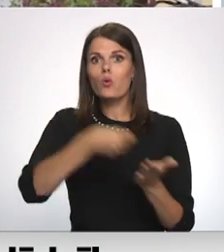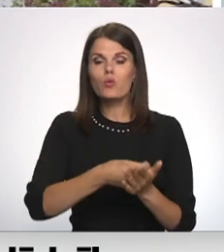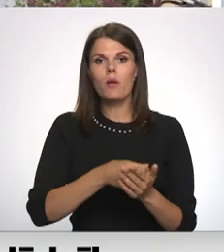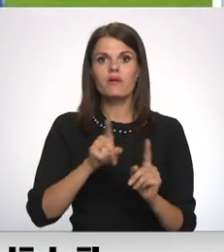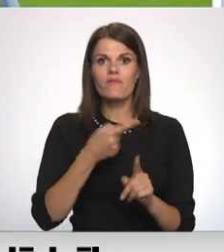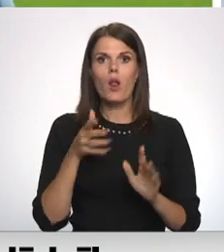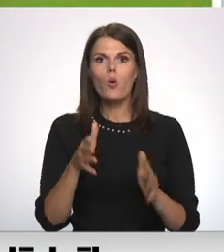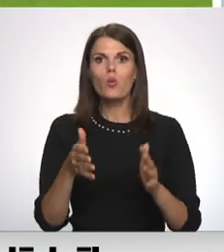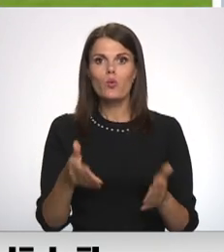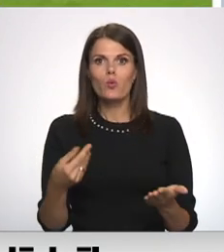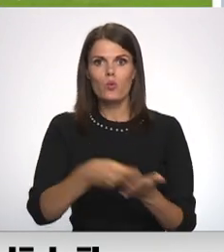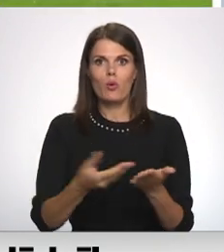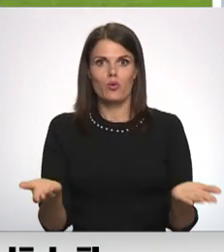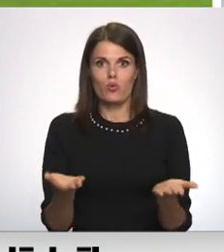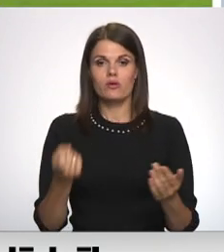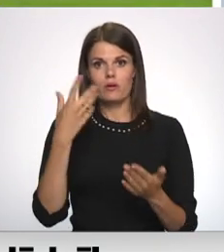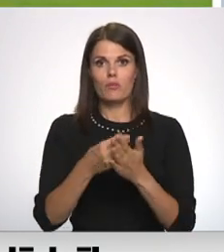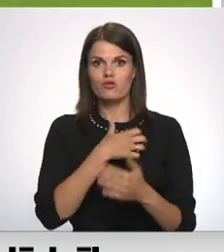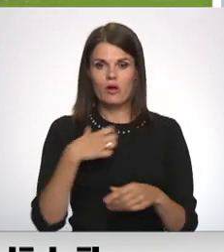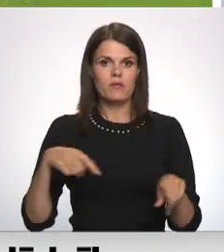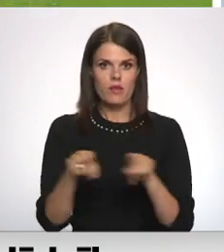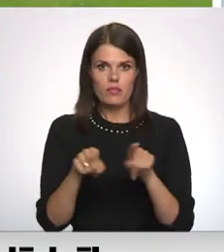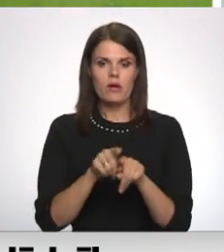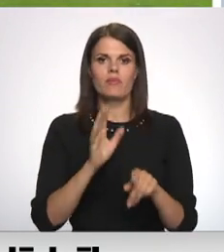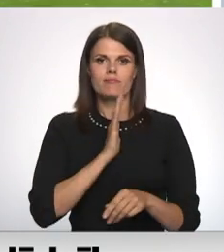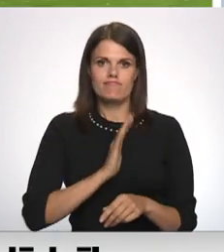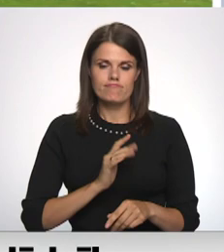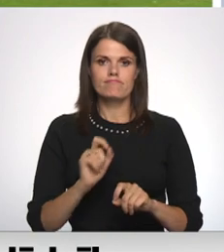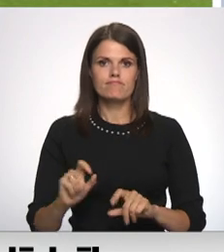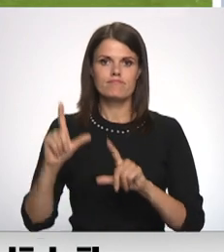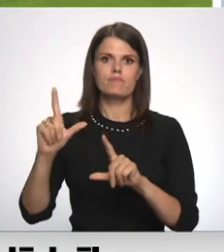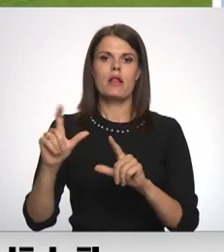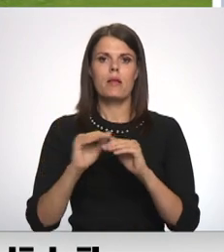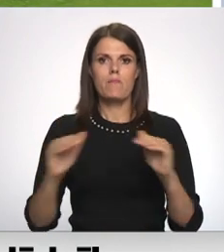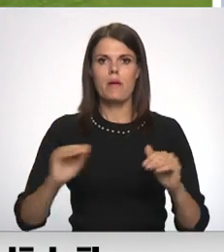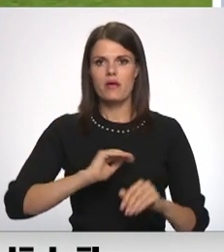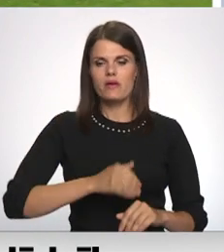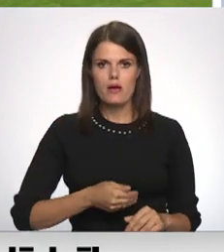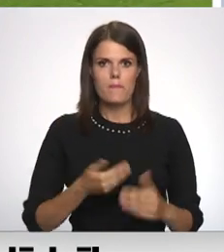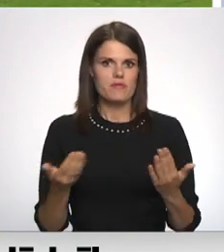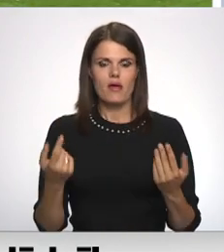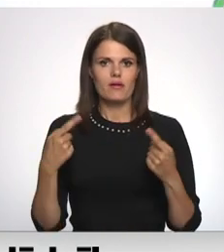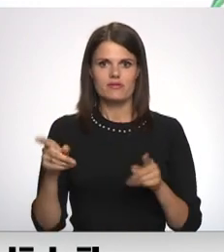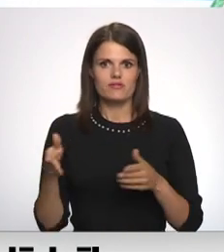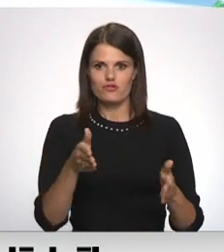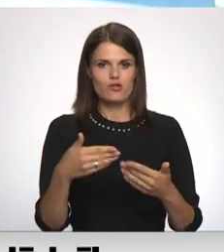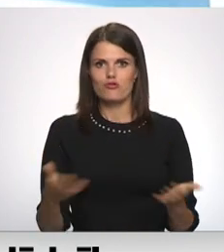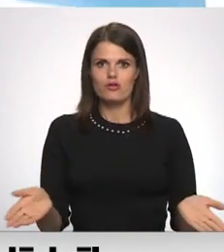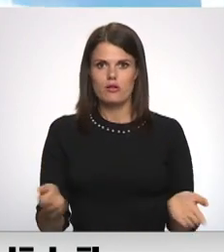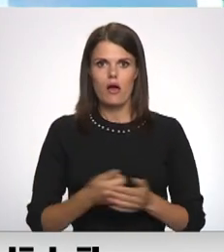šo kurināmo. Mēs kā pašvaldību tik un tā būsim spiestījumi palielināt pamat kapitālu, cik cilvēs neredzat.